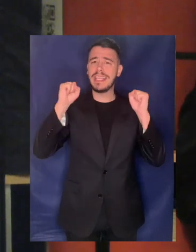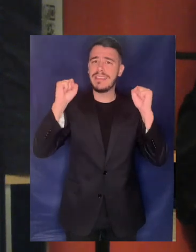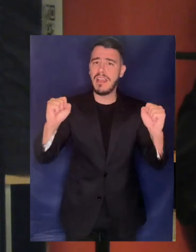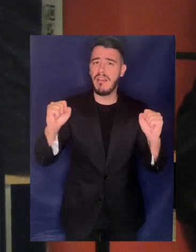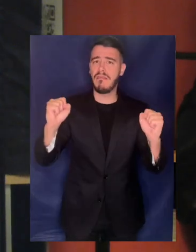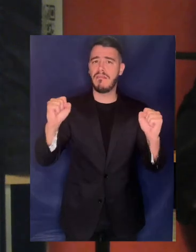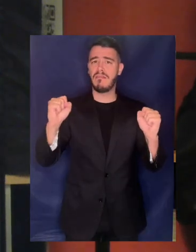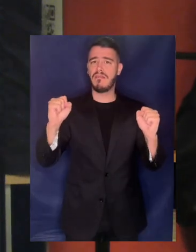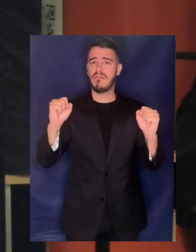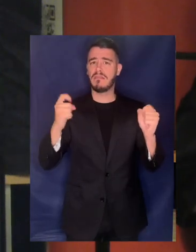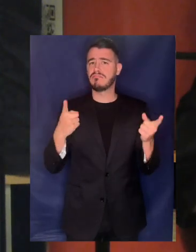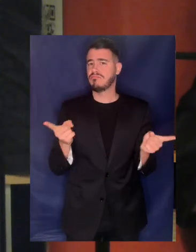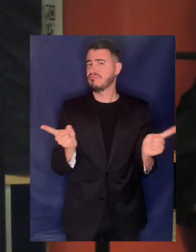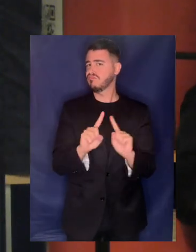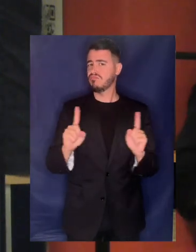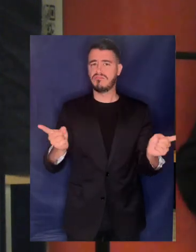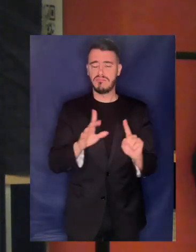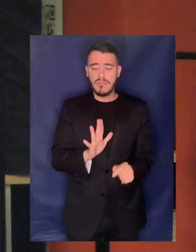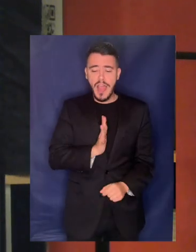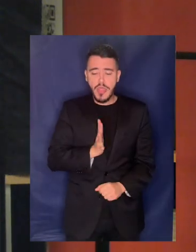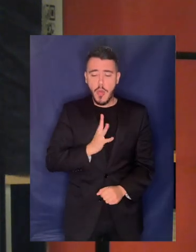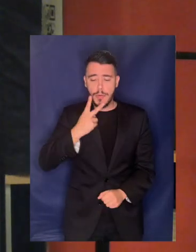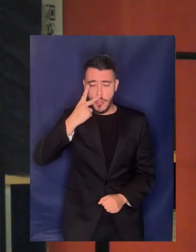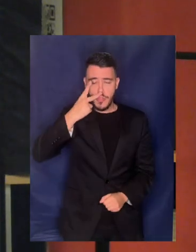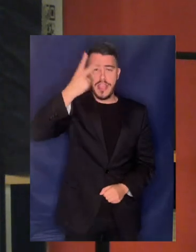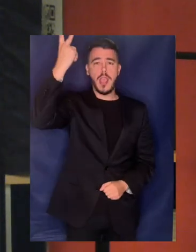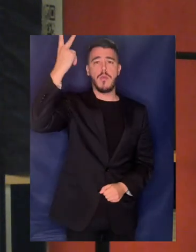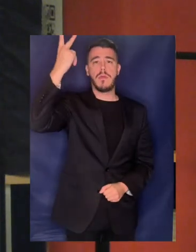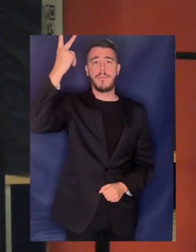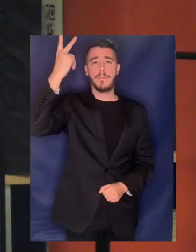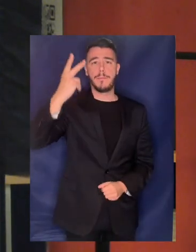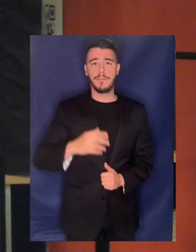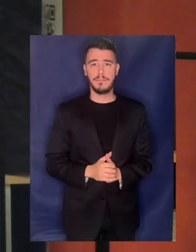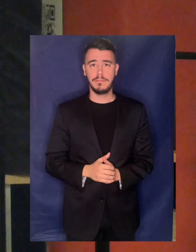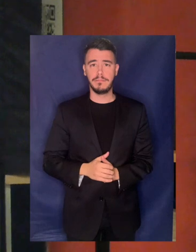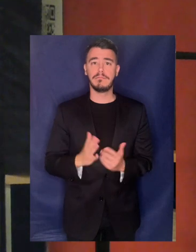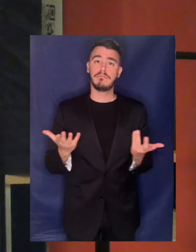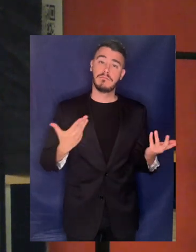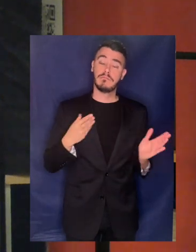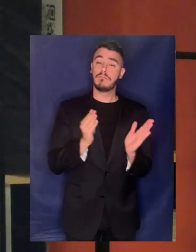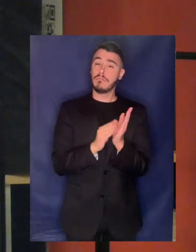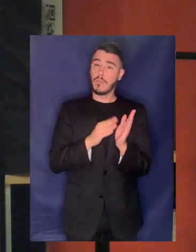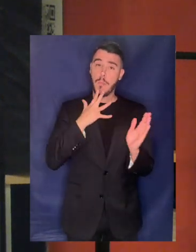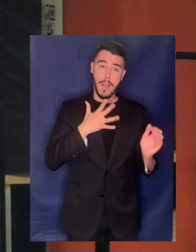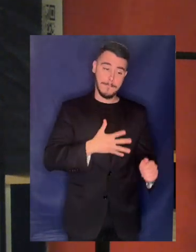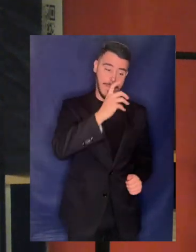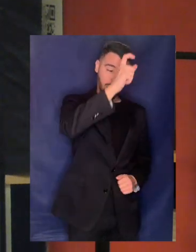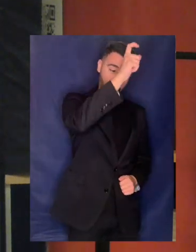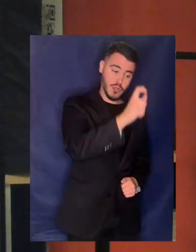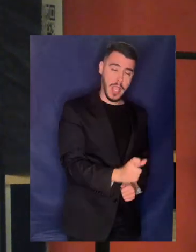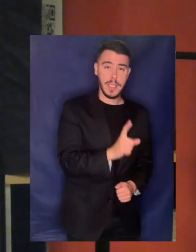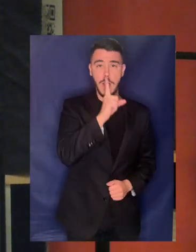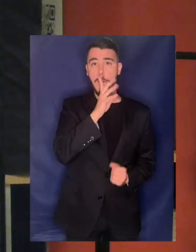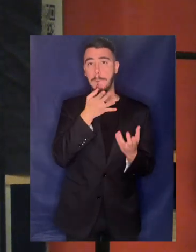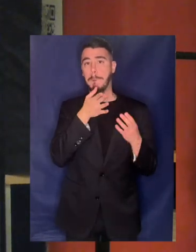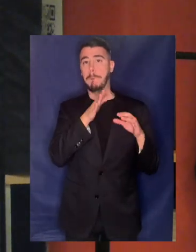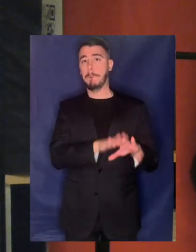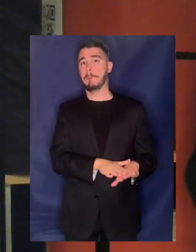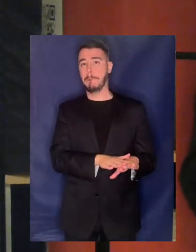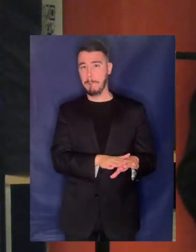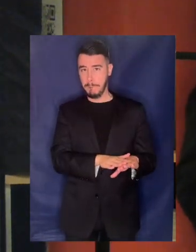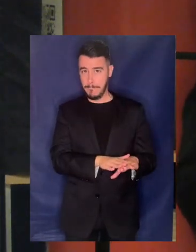έκανε όπως κάνει το λινομική μια ερμηνευτική έτσι στο τράβις Τσιμουδιά επιλεκτικά λοιπόν Ευρωπαϊκστής κ.